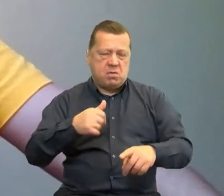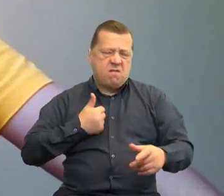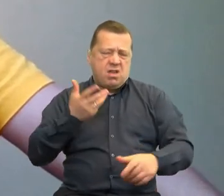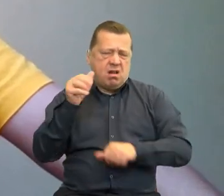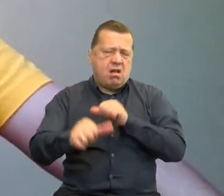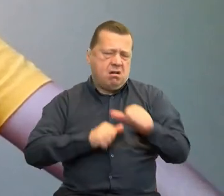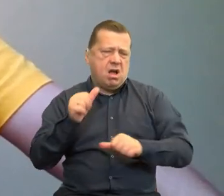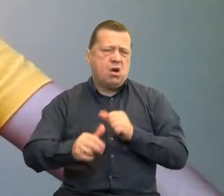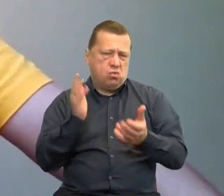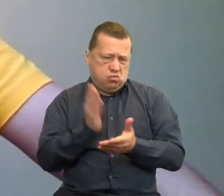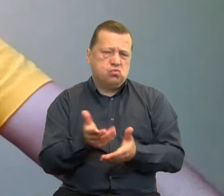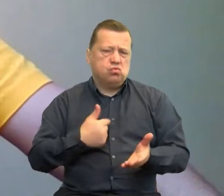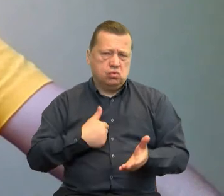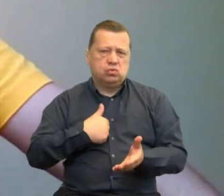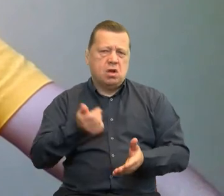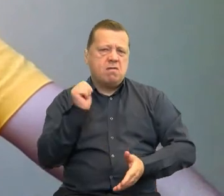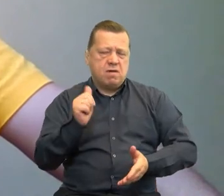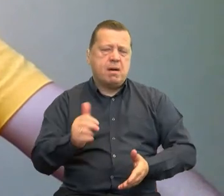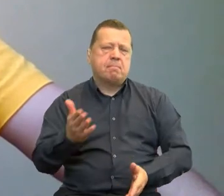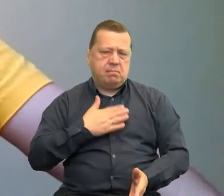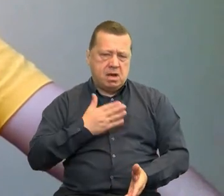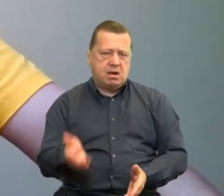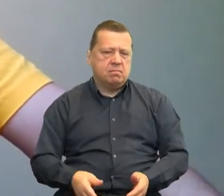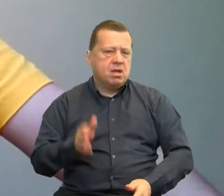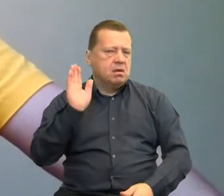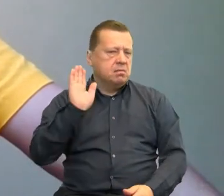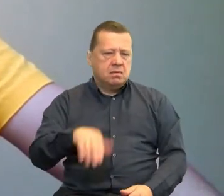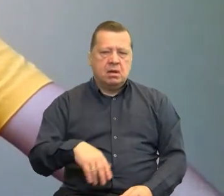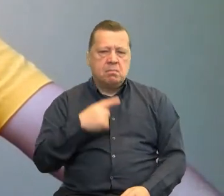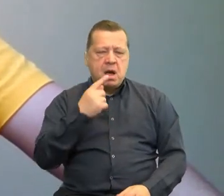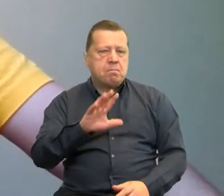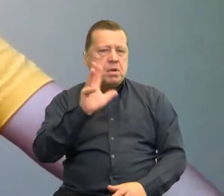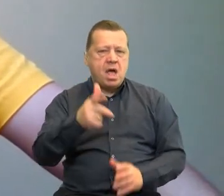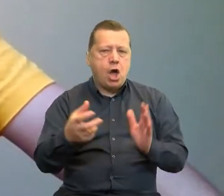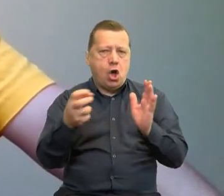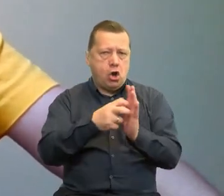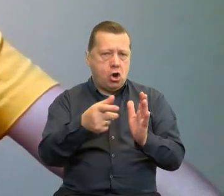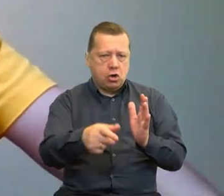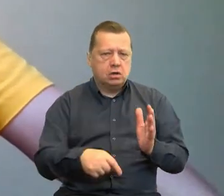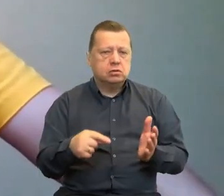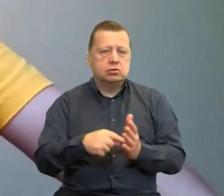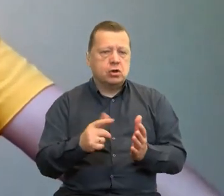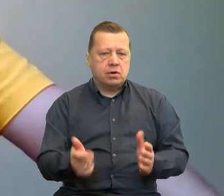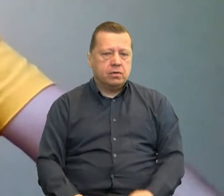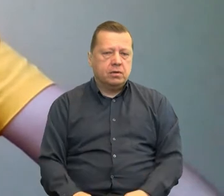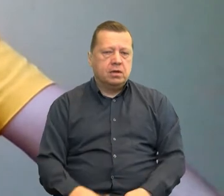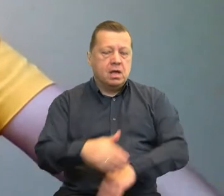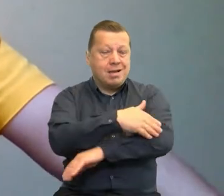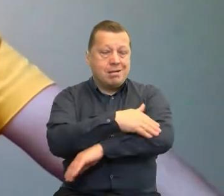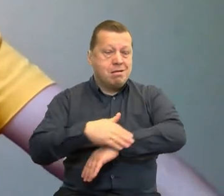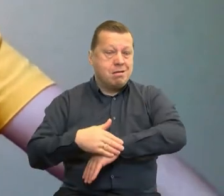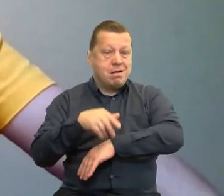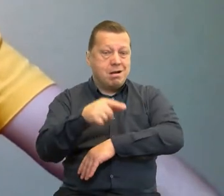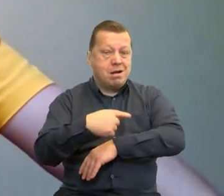kompetencje. To można rozwinąć. Nawet mamy piękne logo, które pokazuje, że te szlabany przygraniczne, które